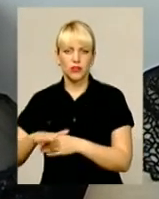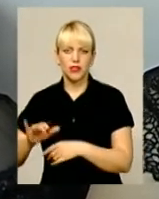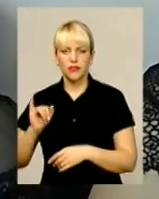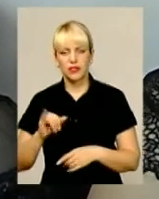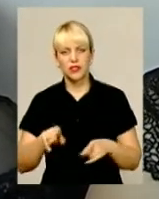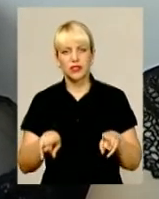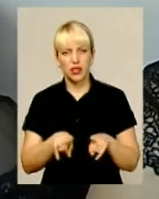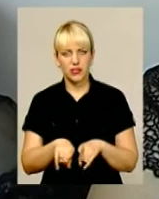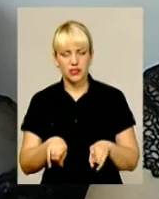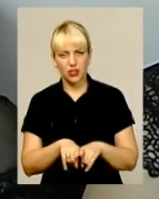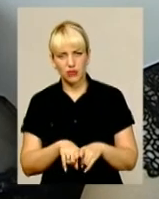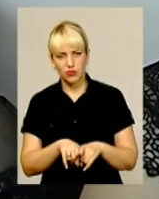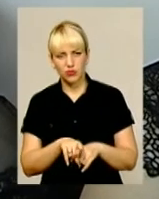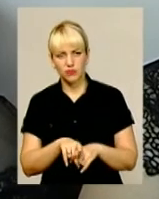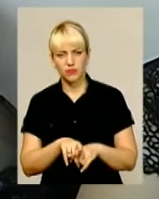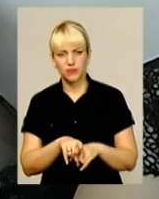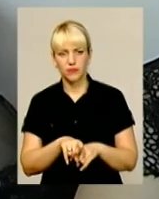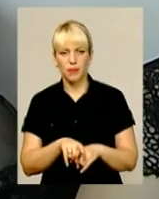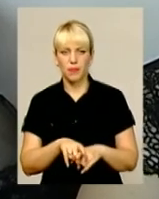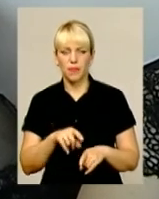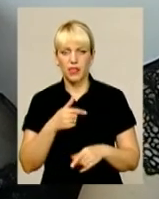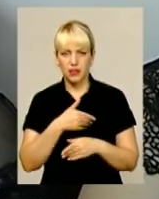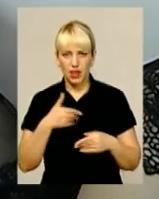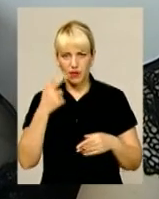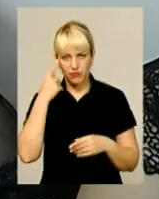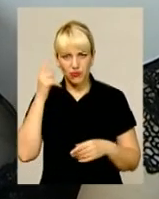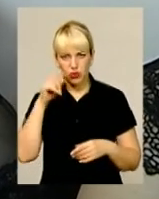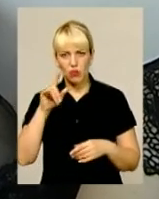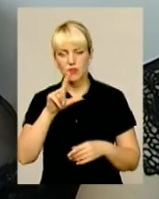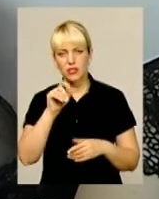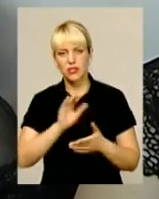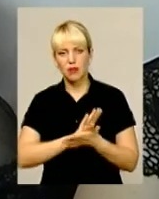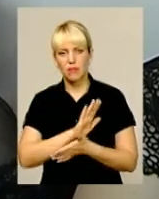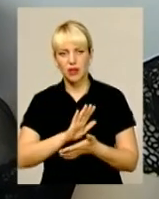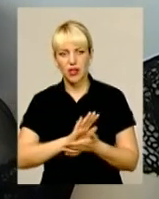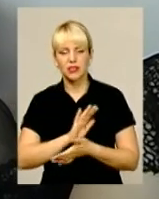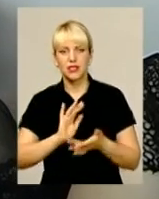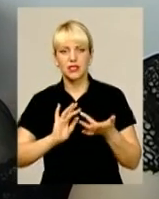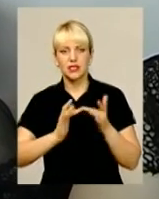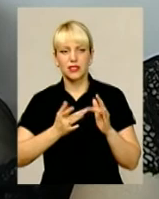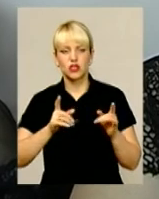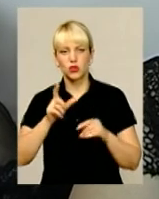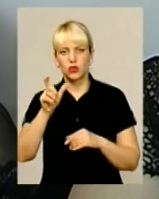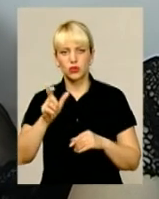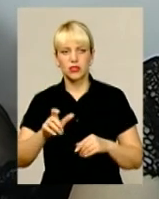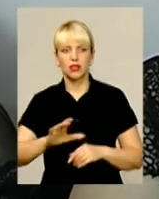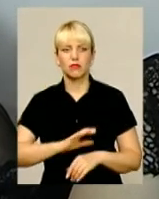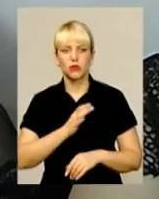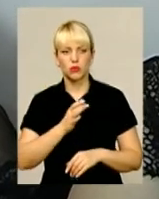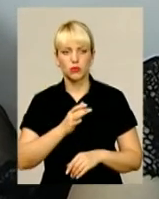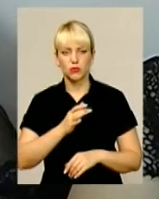само взагалі, що нам стало відомо з преси, з інтернету, о том, що людина була,